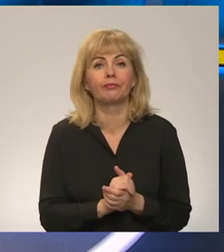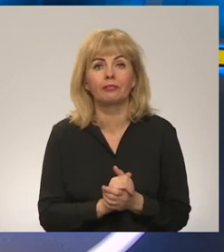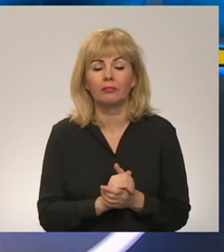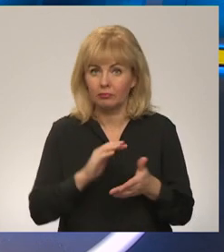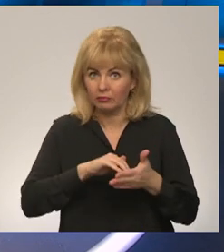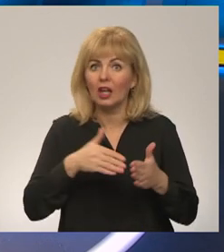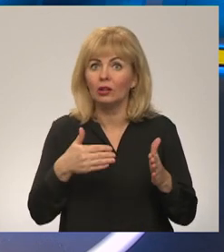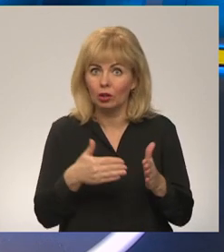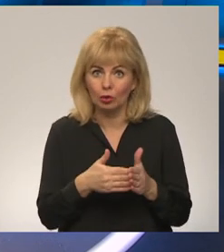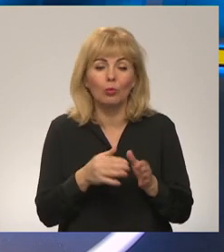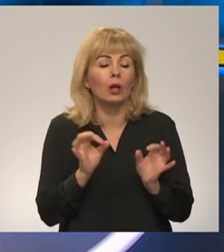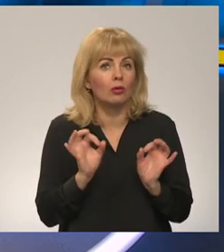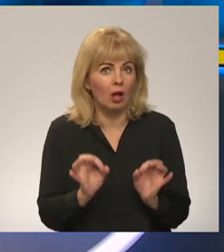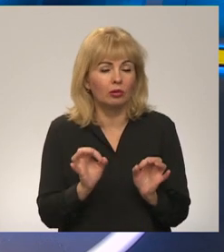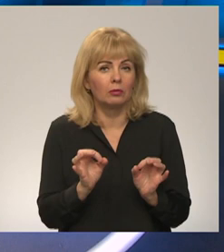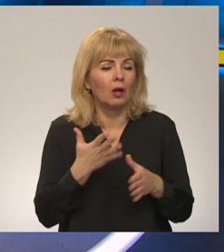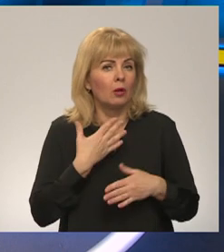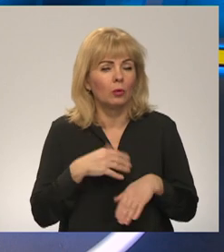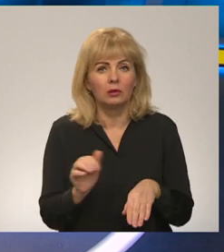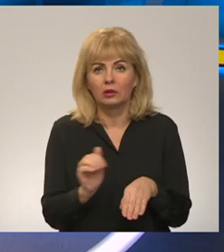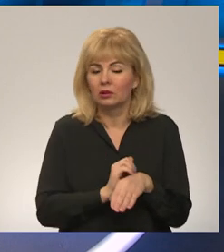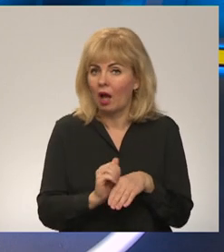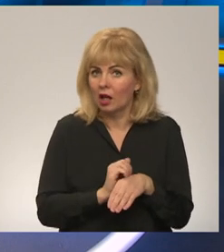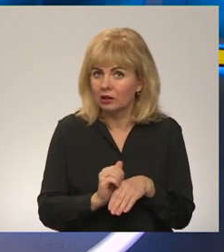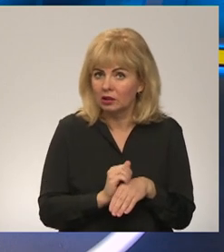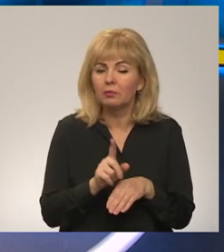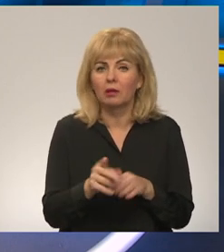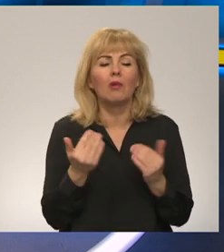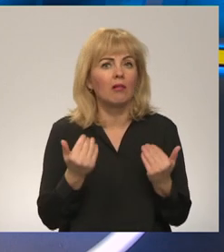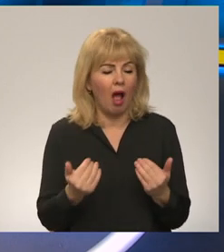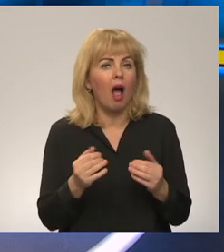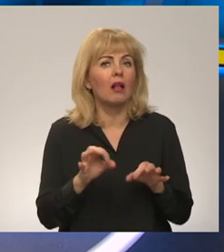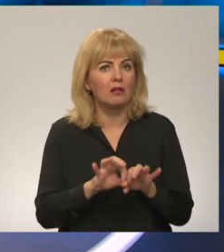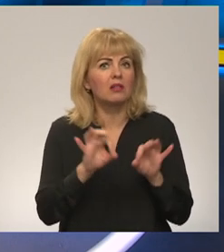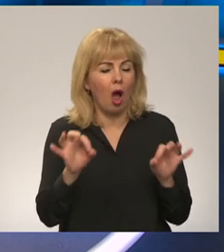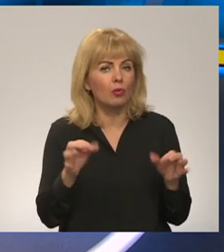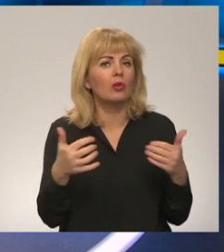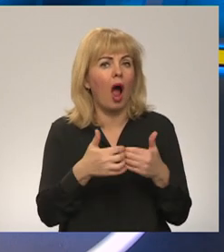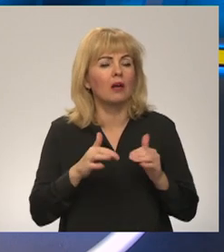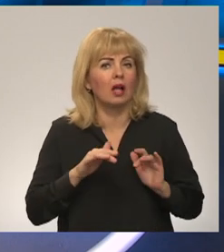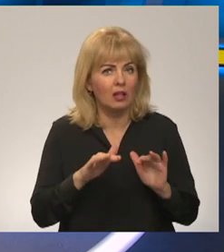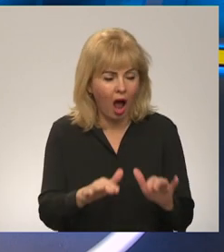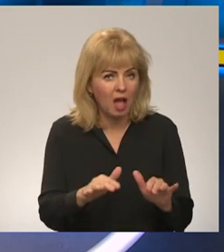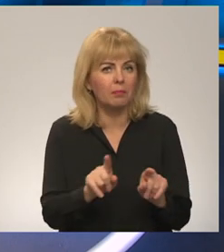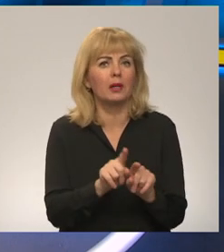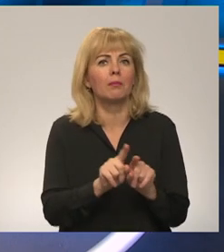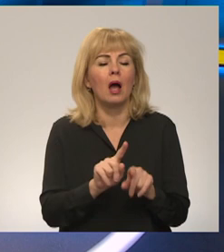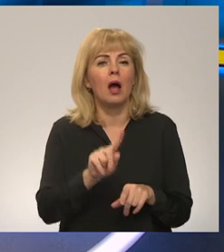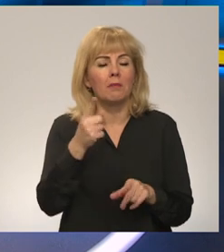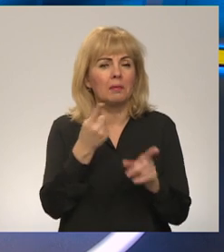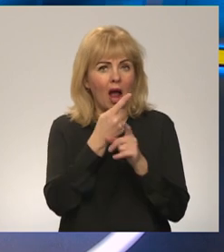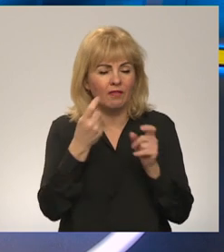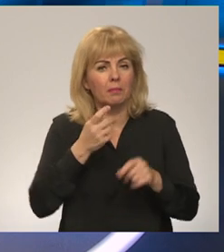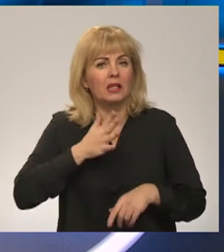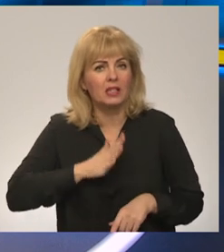Situācija tiešām ir ļoti, ļoti sasprinka, lai neteiktu vairāk. Ir arī reāla karadarbība sākusies. Ir ziņas arī par pirmajiem cietušiem, arī,